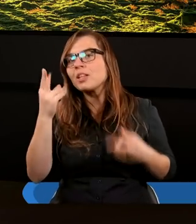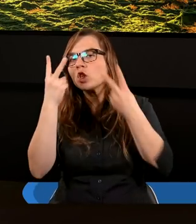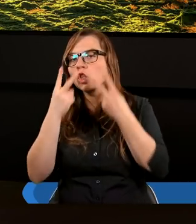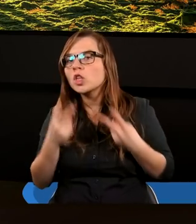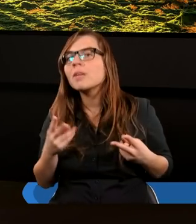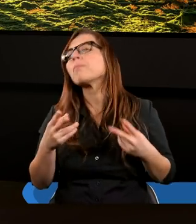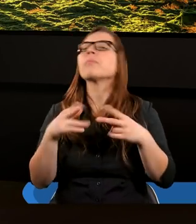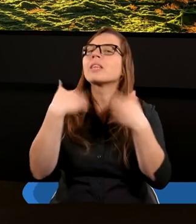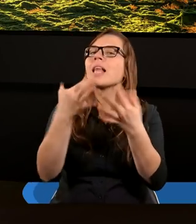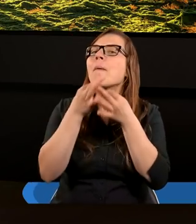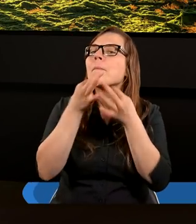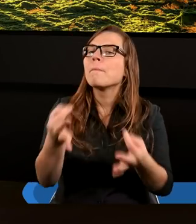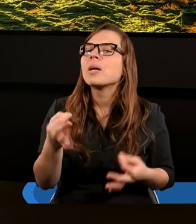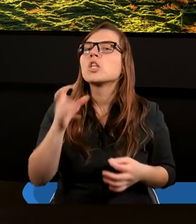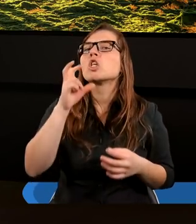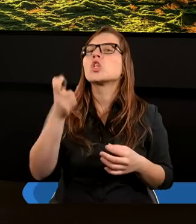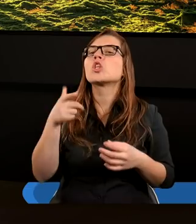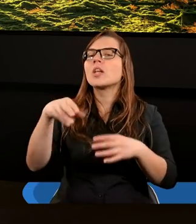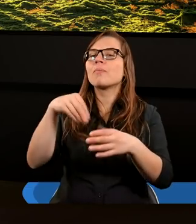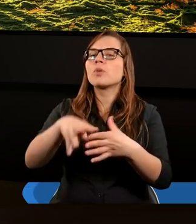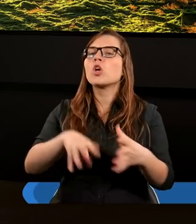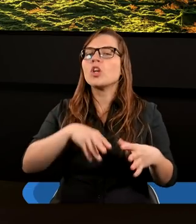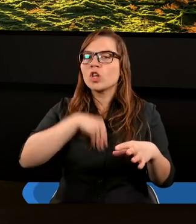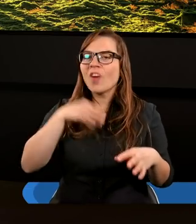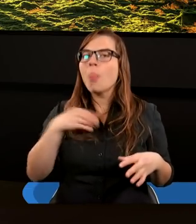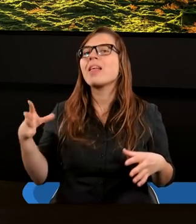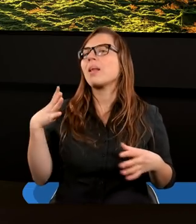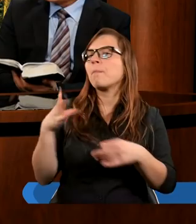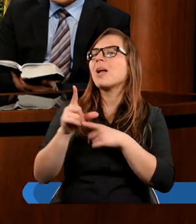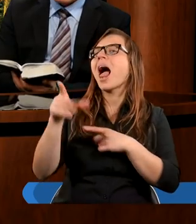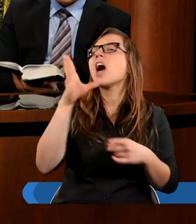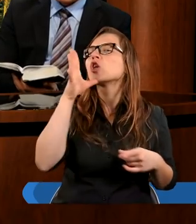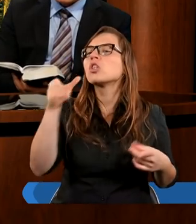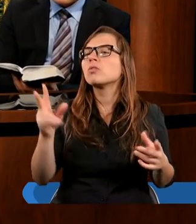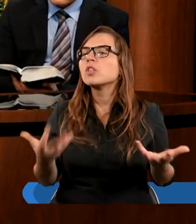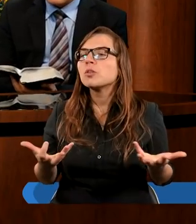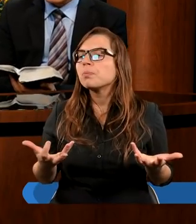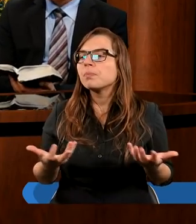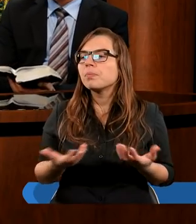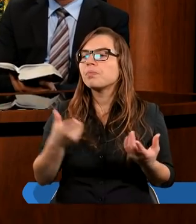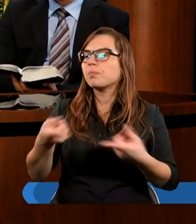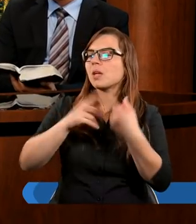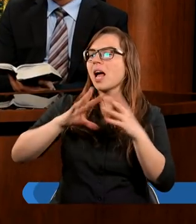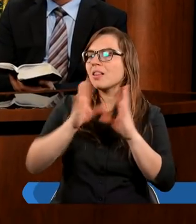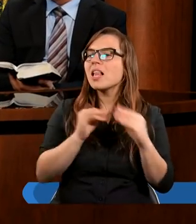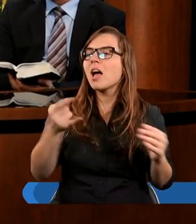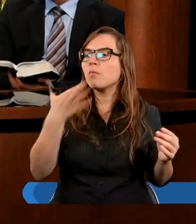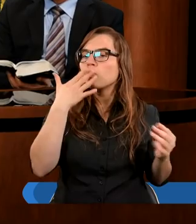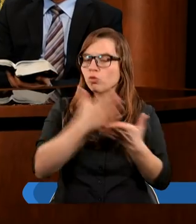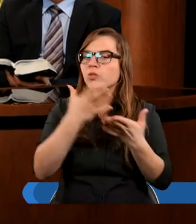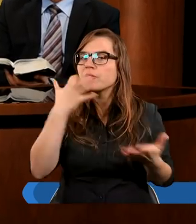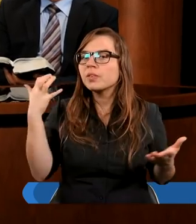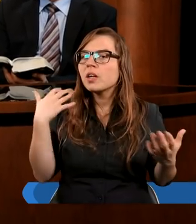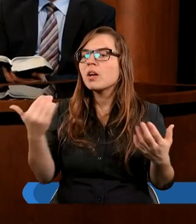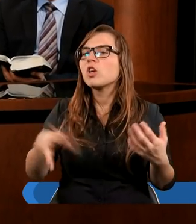czytać, zadam wam jeszcze pytanie. Czym Świątynia była dla Żydów? Przede wszystkim, jak już trochę mówiłem wcześniej,